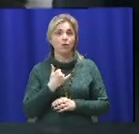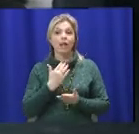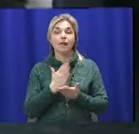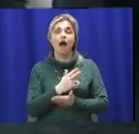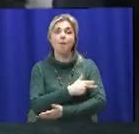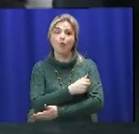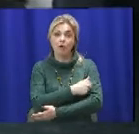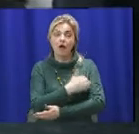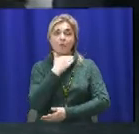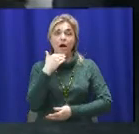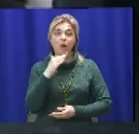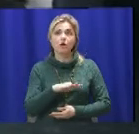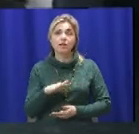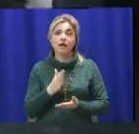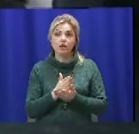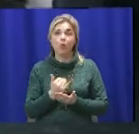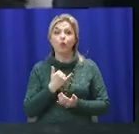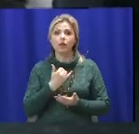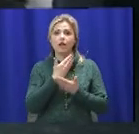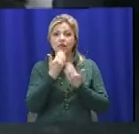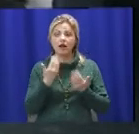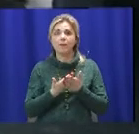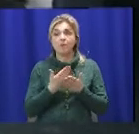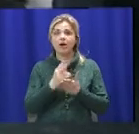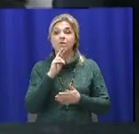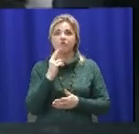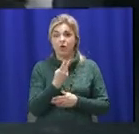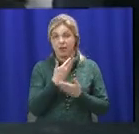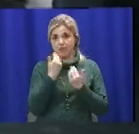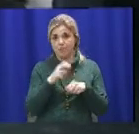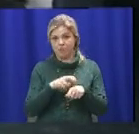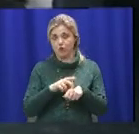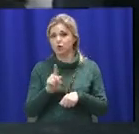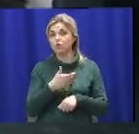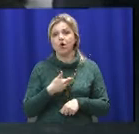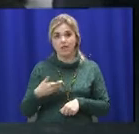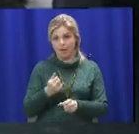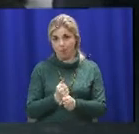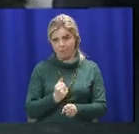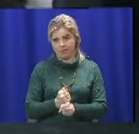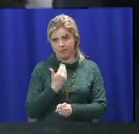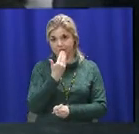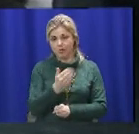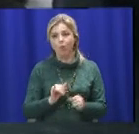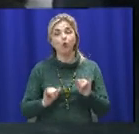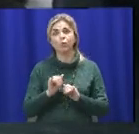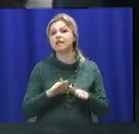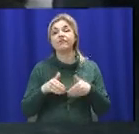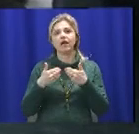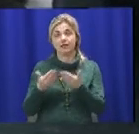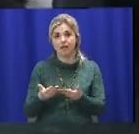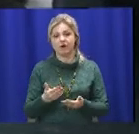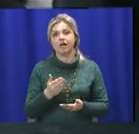много детей, но у нас уже имеет близко двух лет лекаря. Что нам делать? И куда нам обратиться?